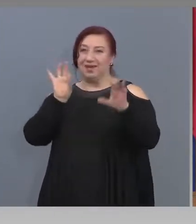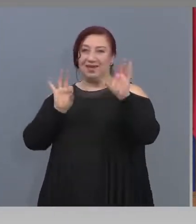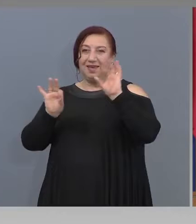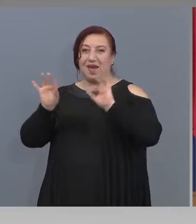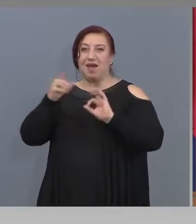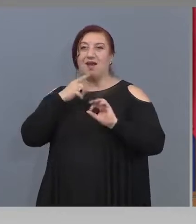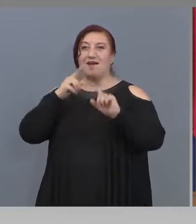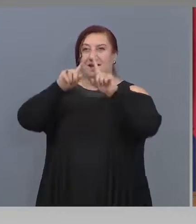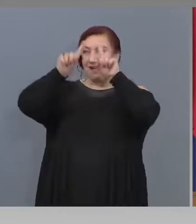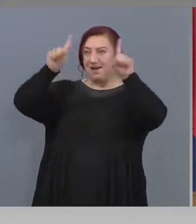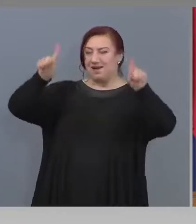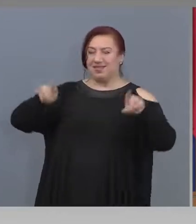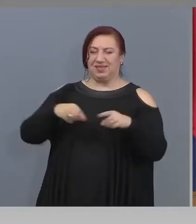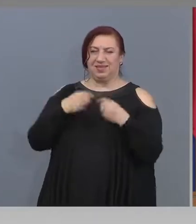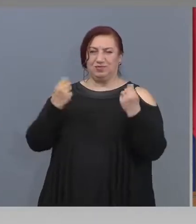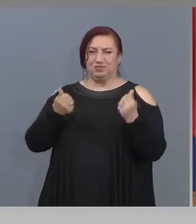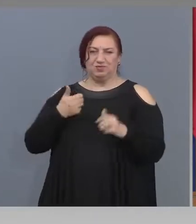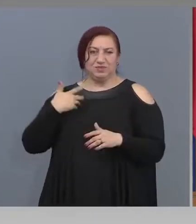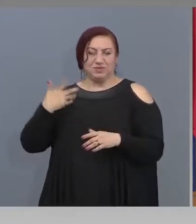Бошков